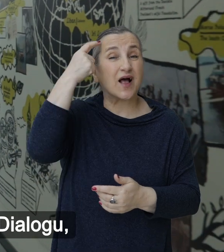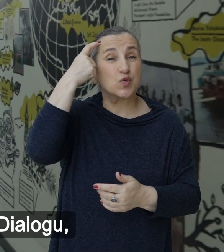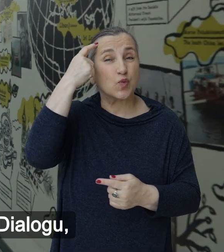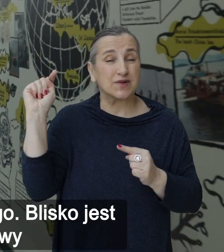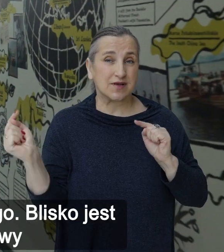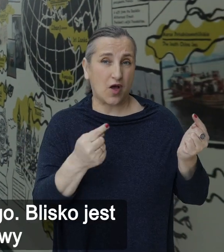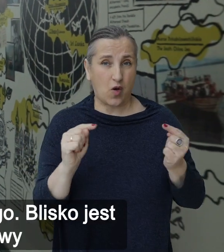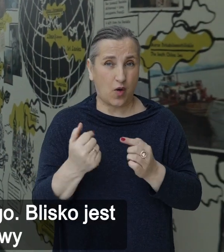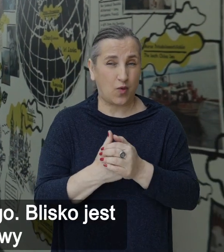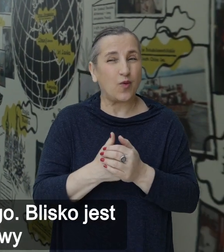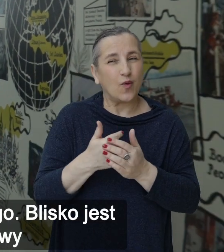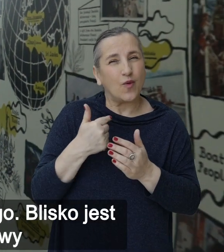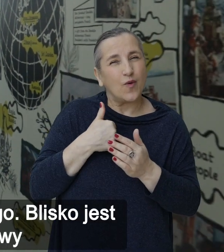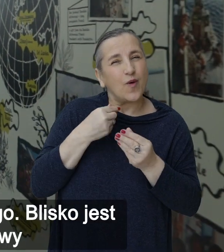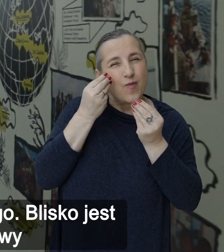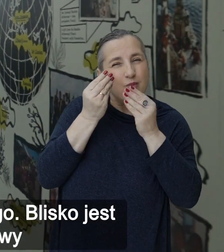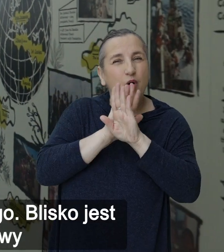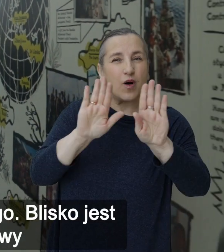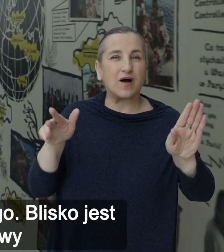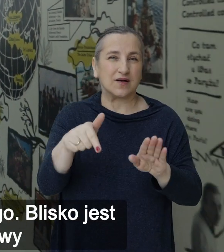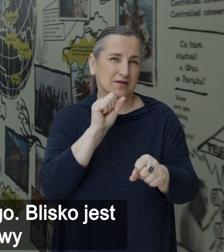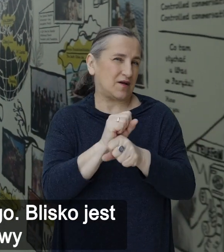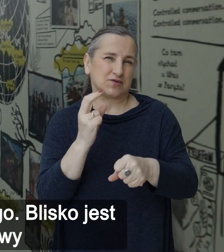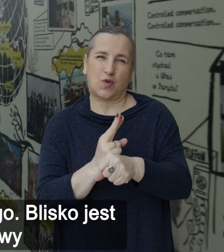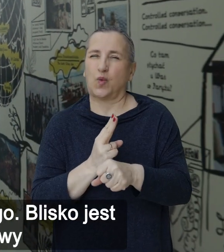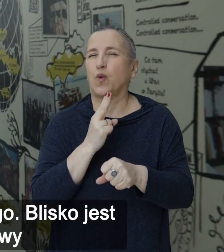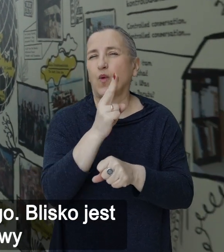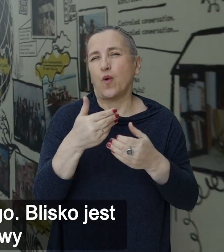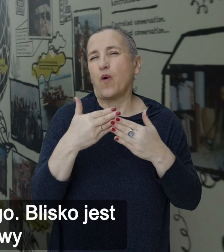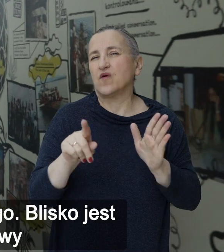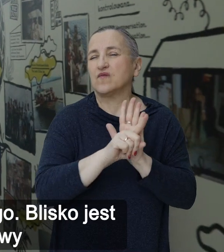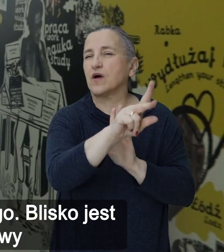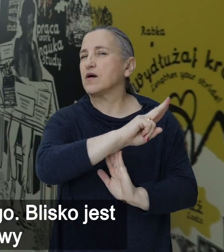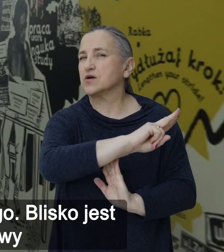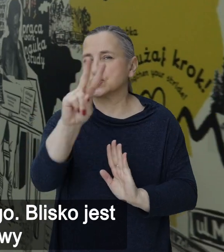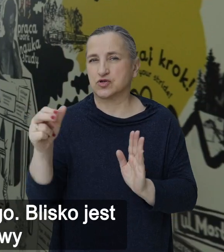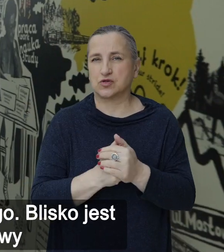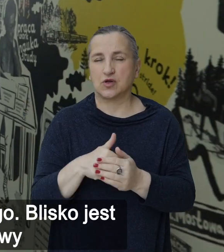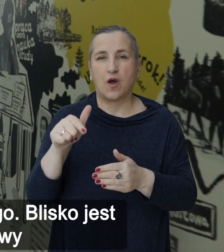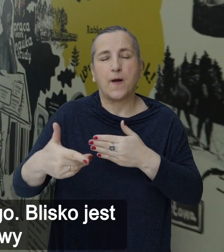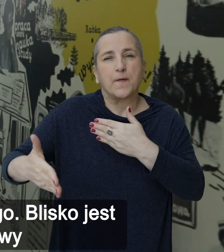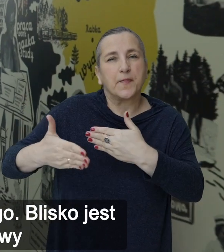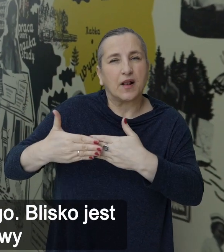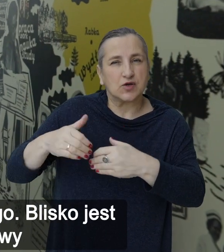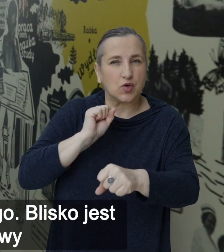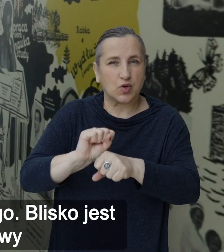Dialogu, które pokazałam, że jest dostępne dla każdego. Blisko jest